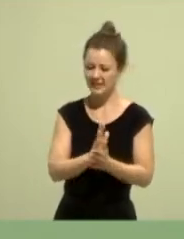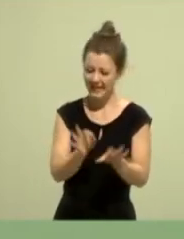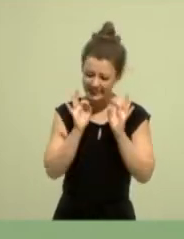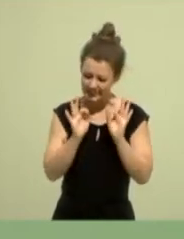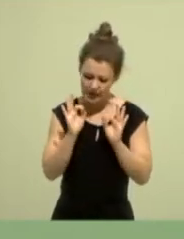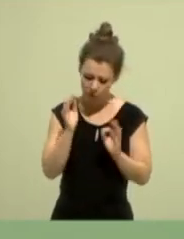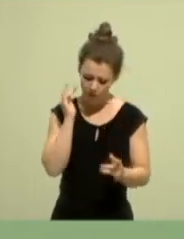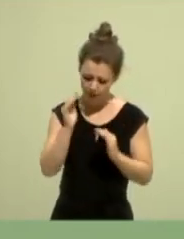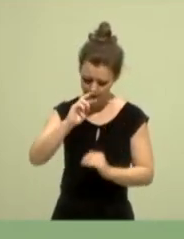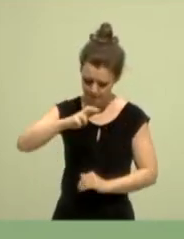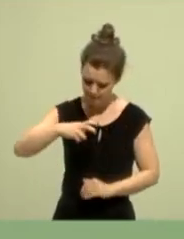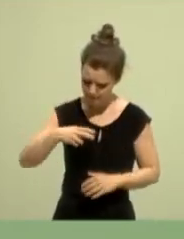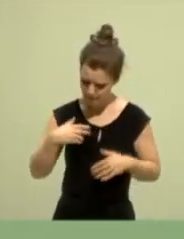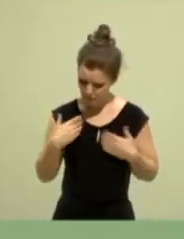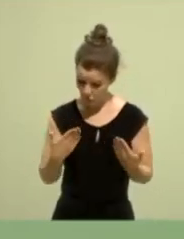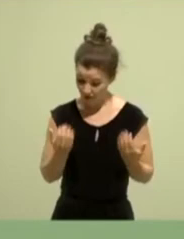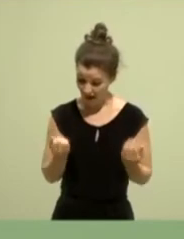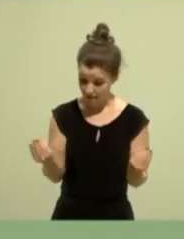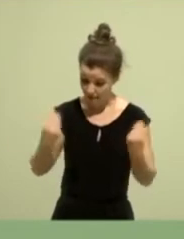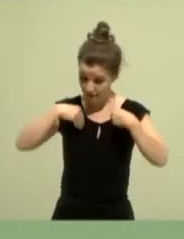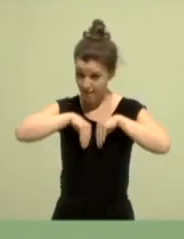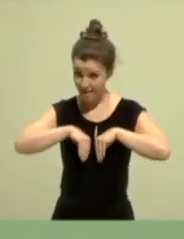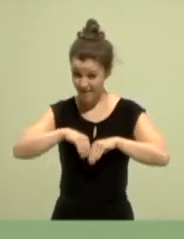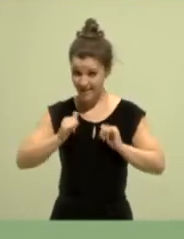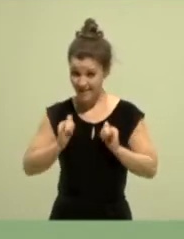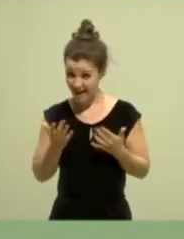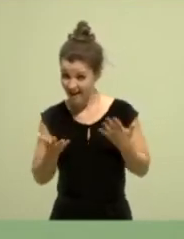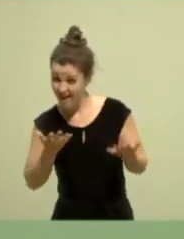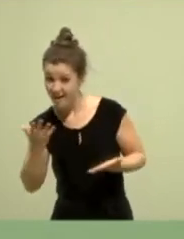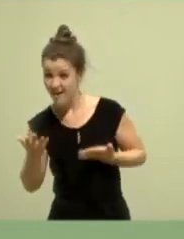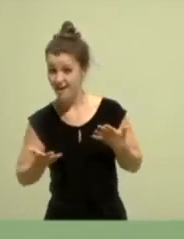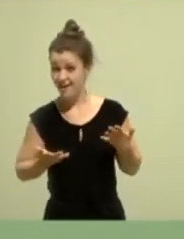abgewogen, geht das zusammen, geht das zusammen.